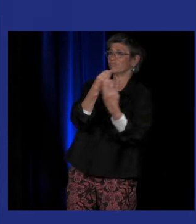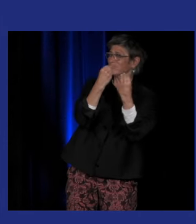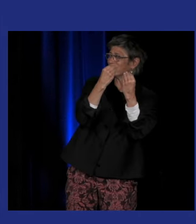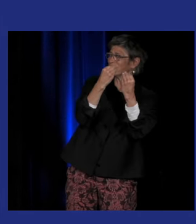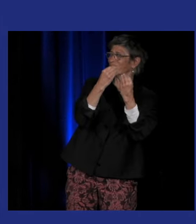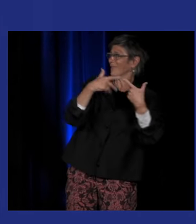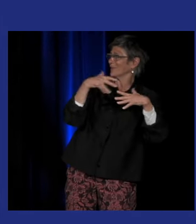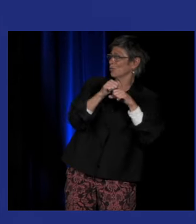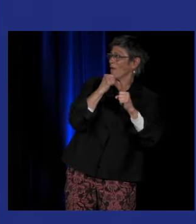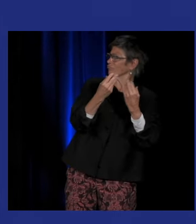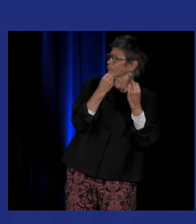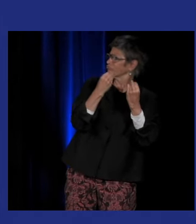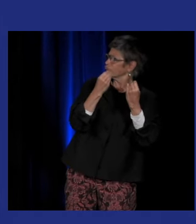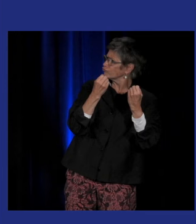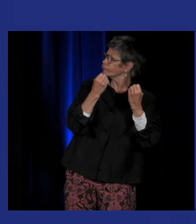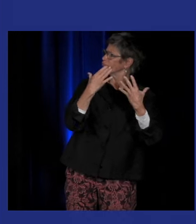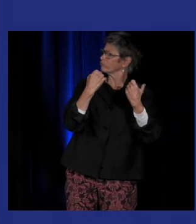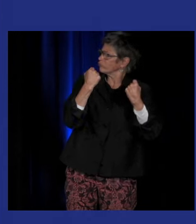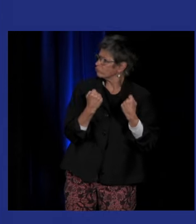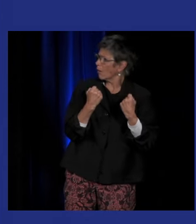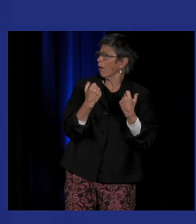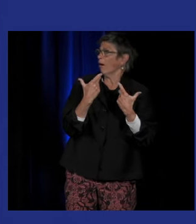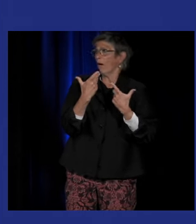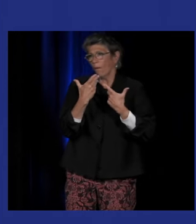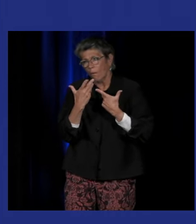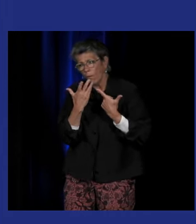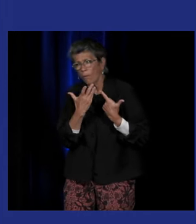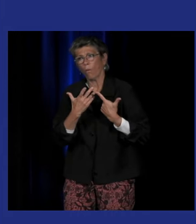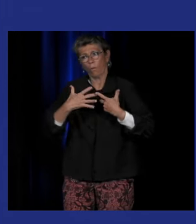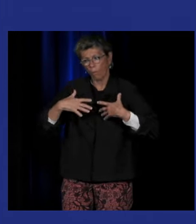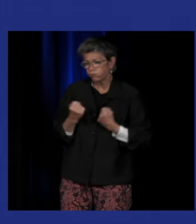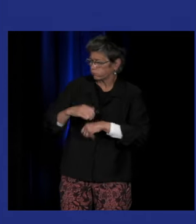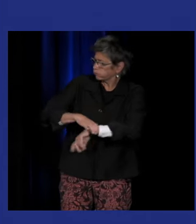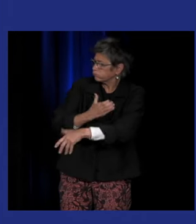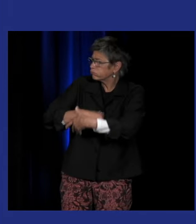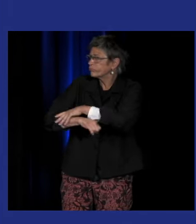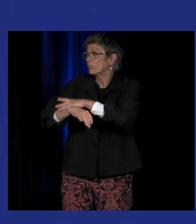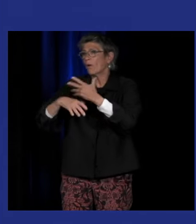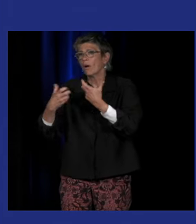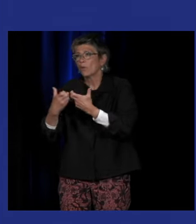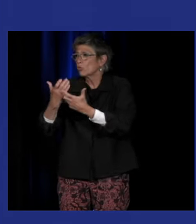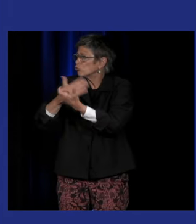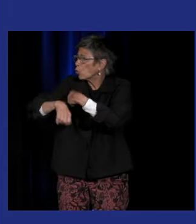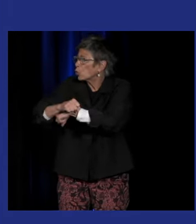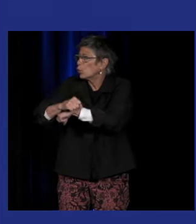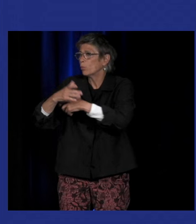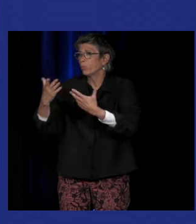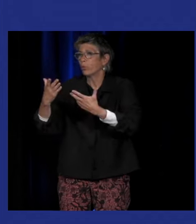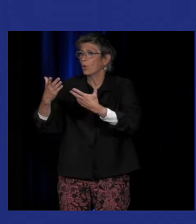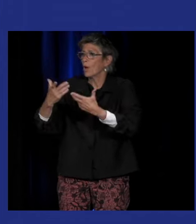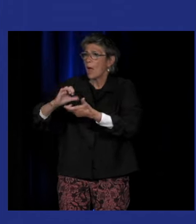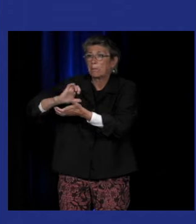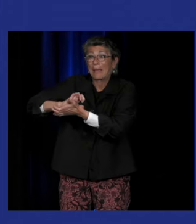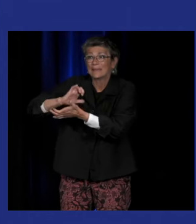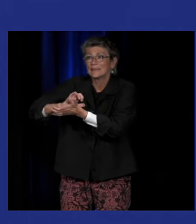du 18e siècle et ils avaient pris à leur main et à leur compte comme par exemple toute l'histoire de la